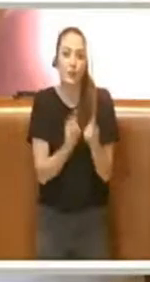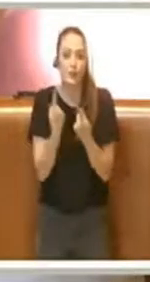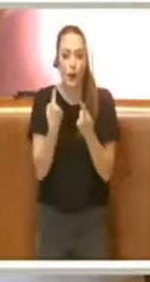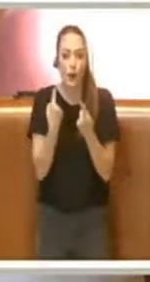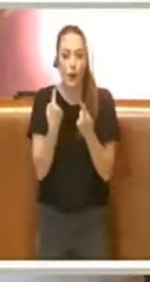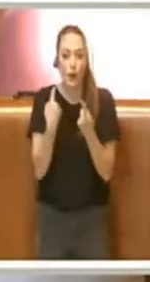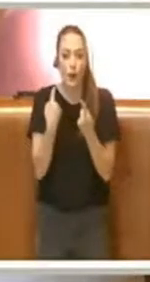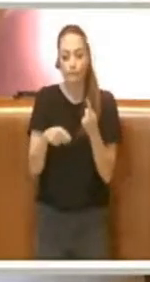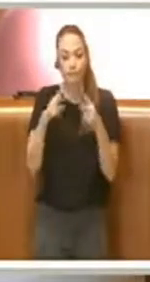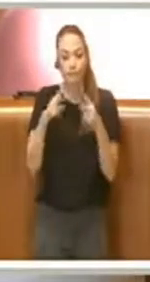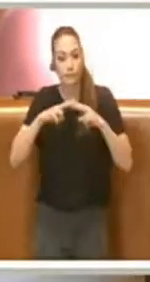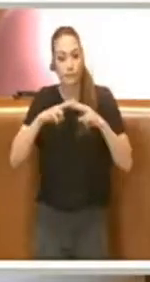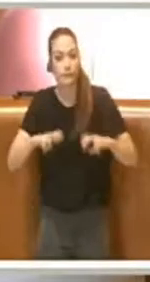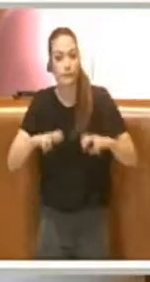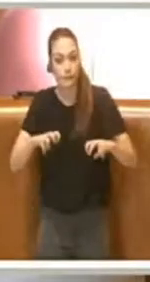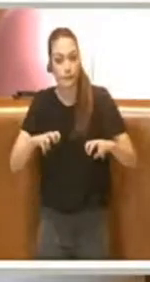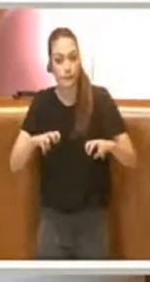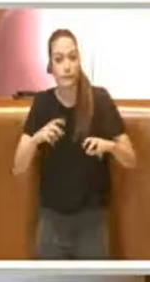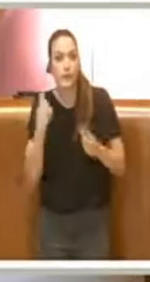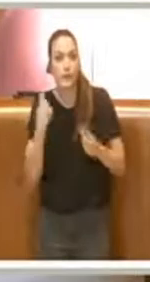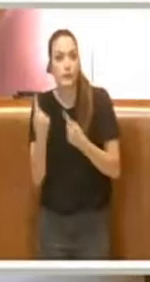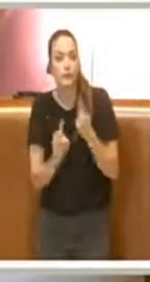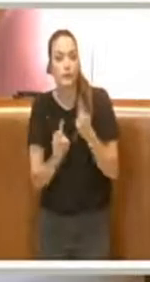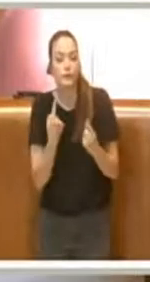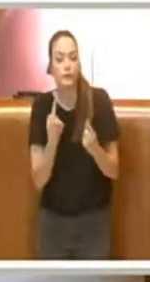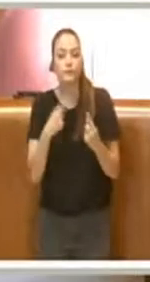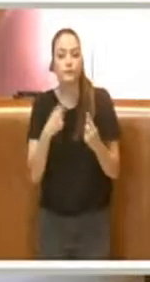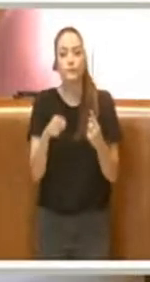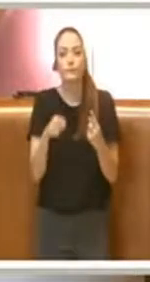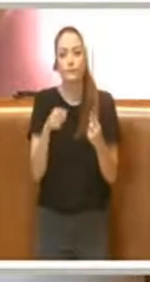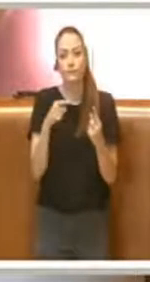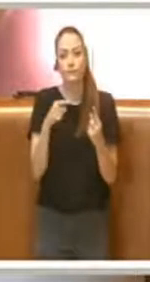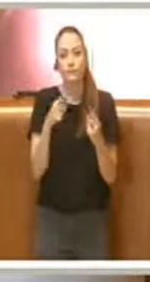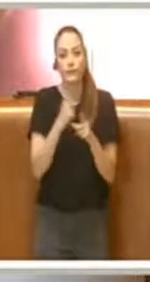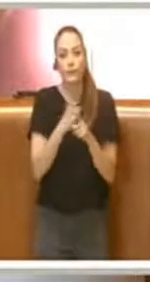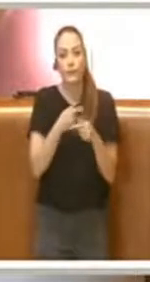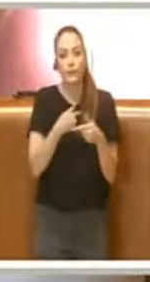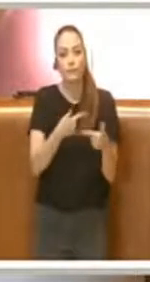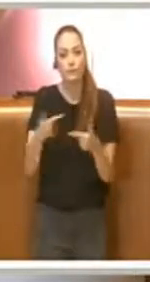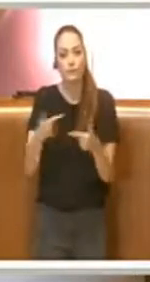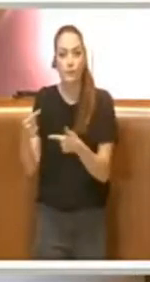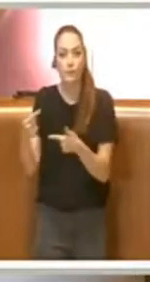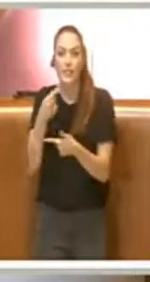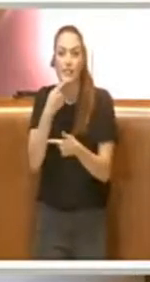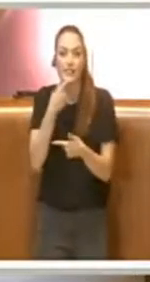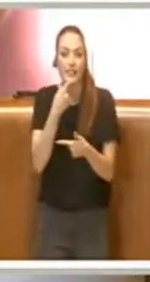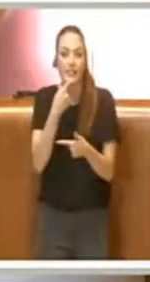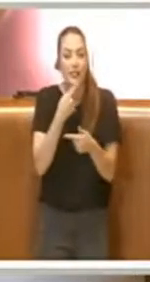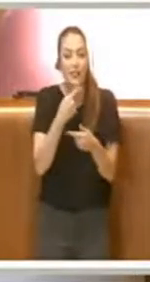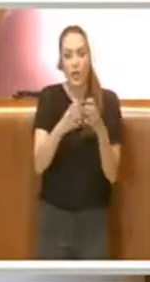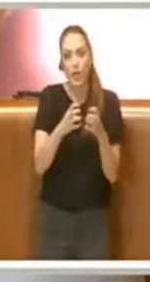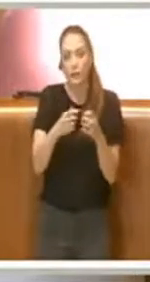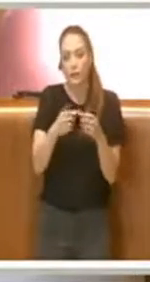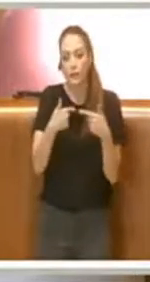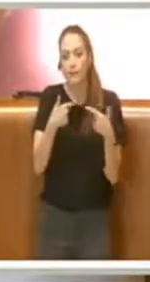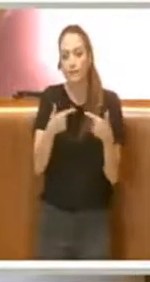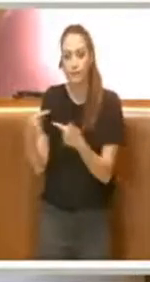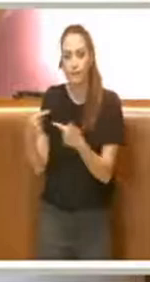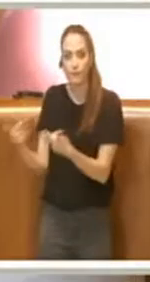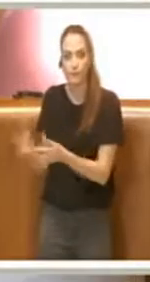intento, però distribuendolo su tutti i soggetti che stanno subendo la crisi. Per questo motivo,